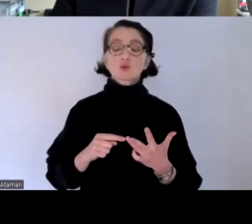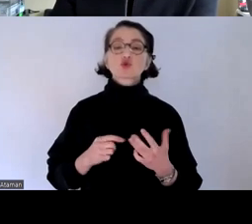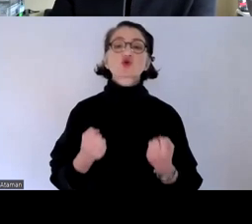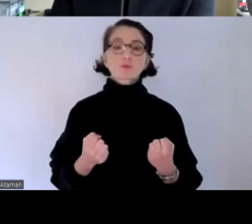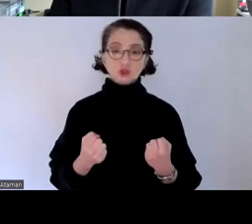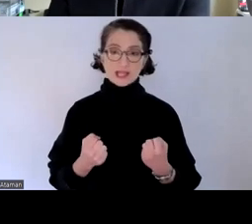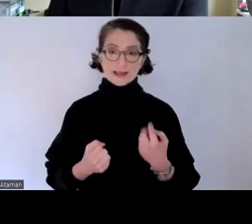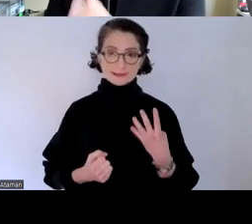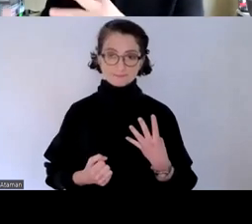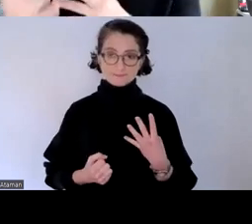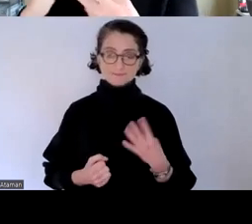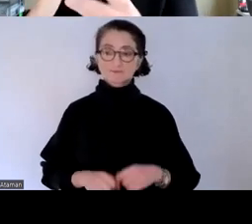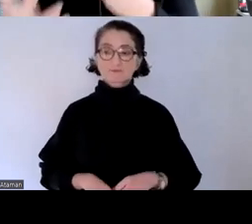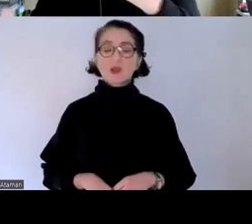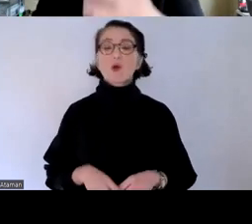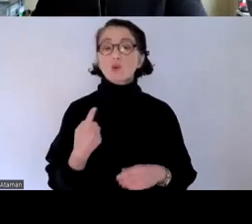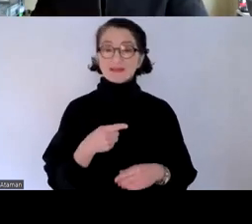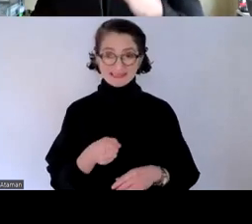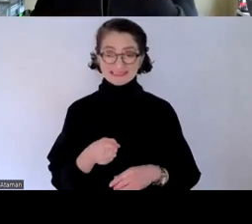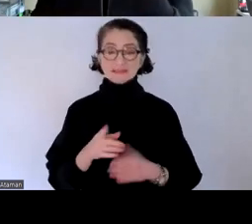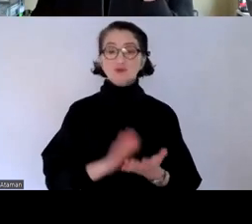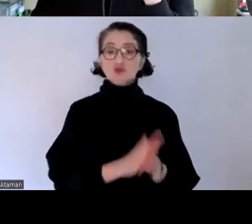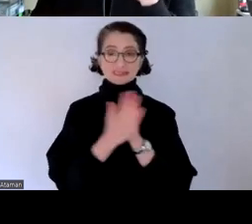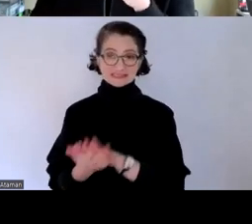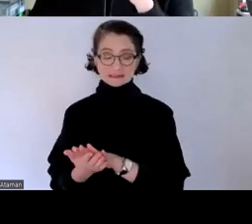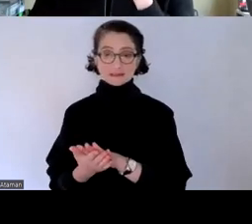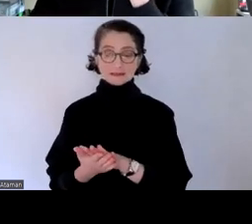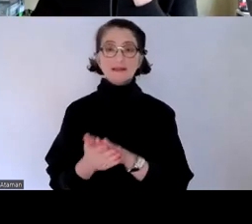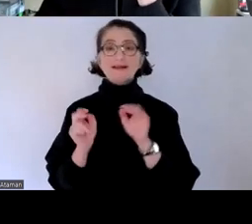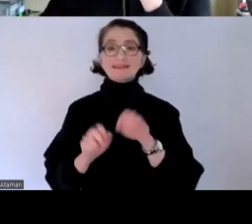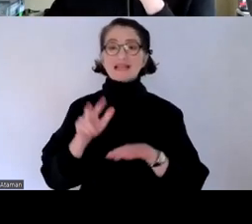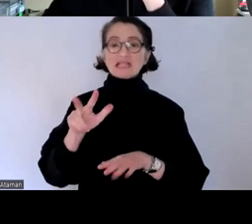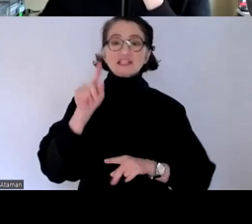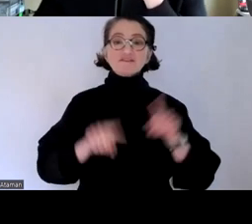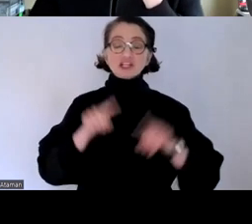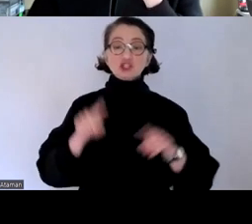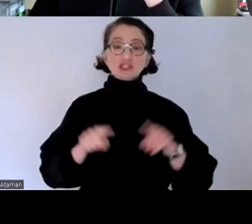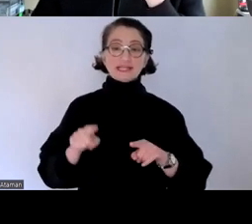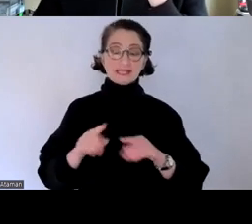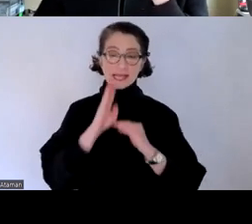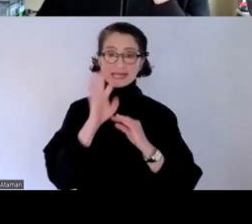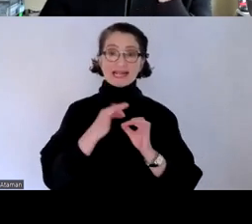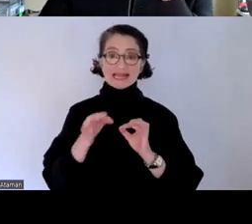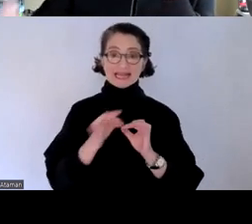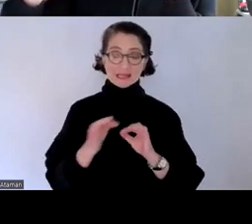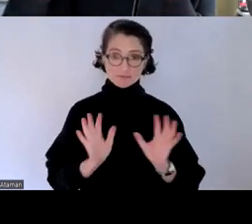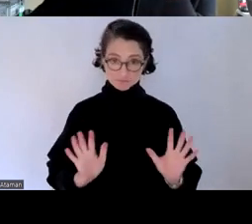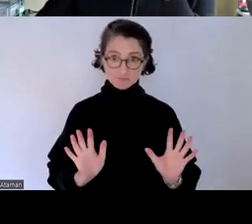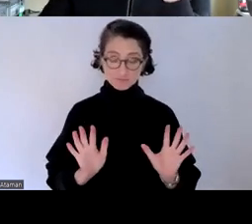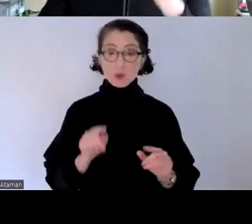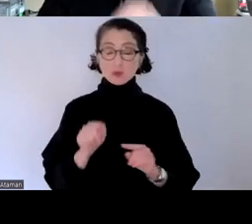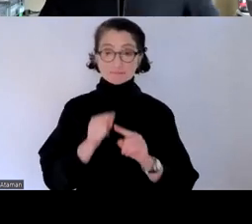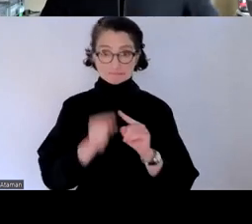und das dann sozusagen übersetzt in 13 verschiedene richtlinien und diese 13